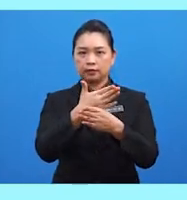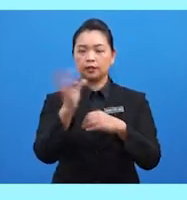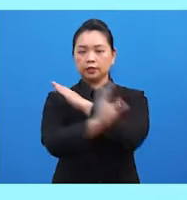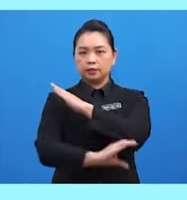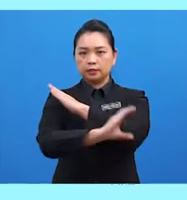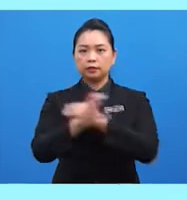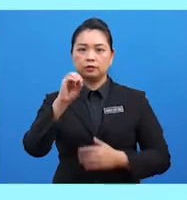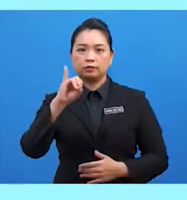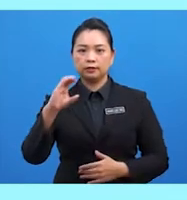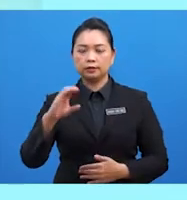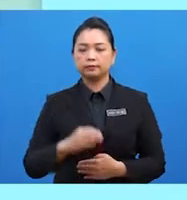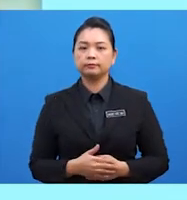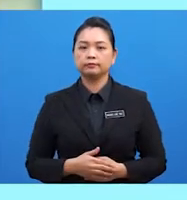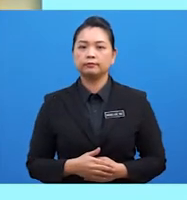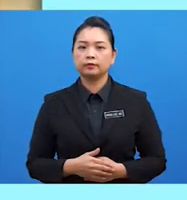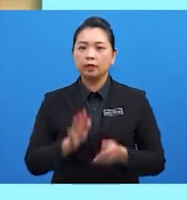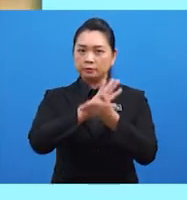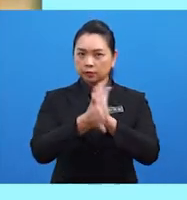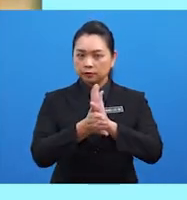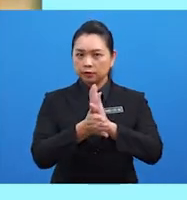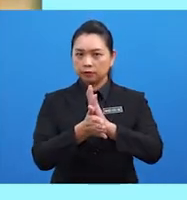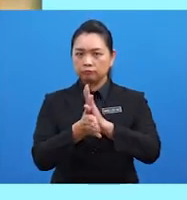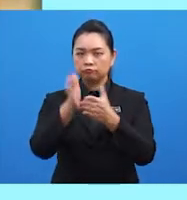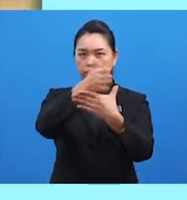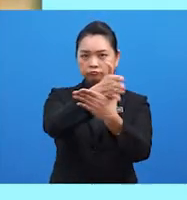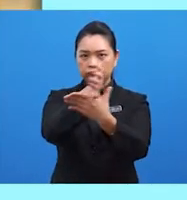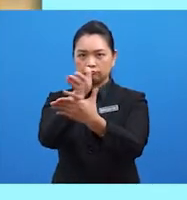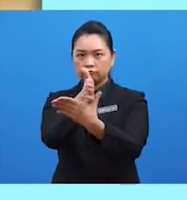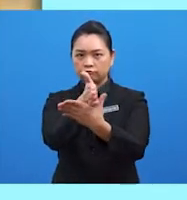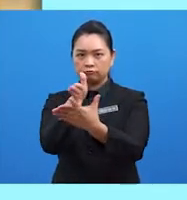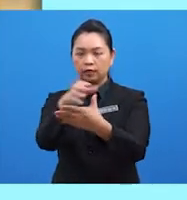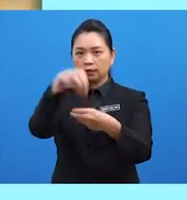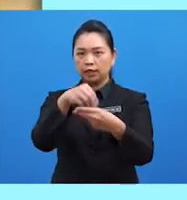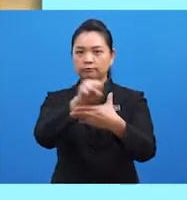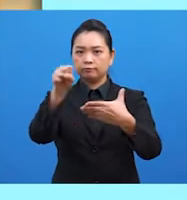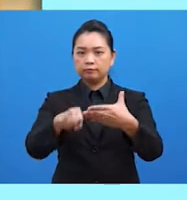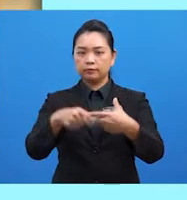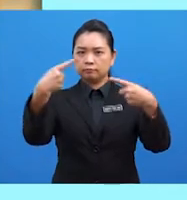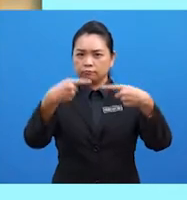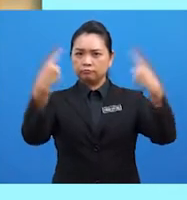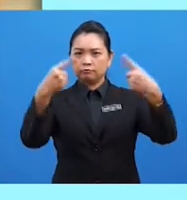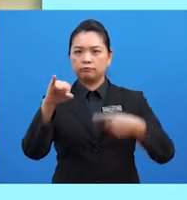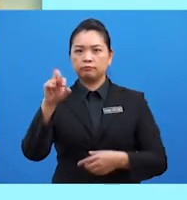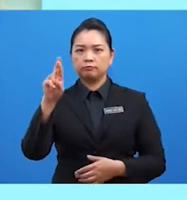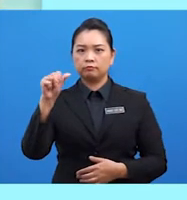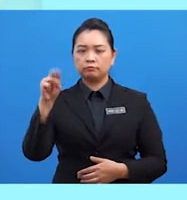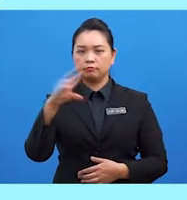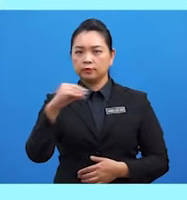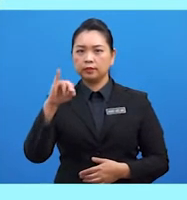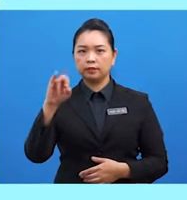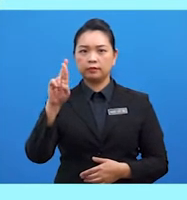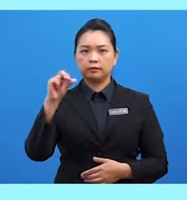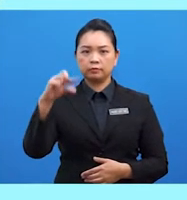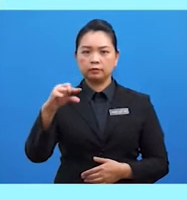antara negara OIC menjadi peantara dalam menyelesaikan peperangan Iran dan Irak